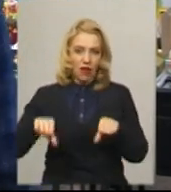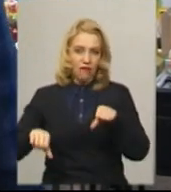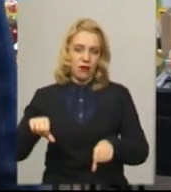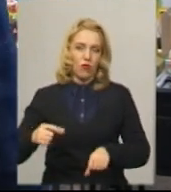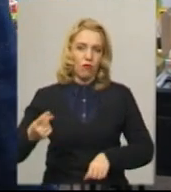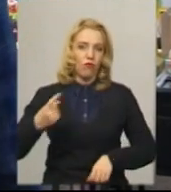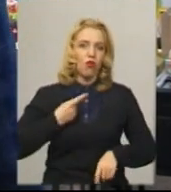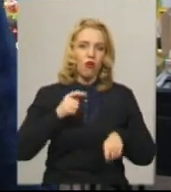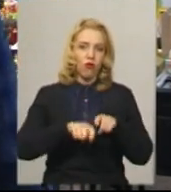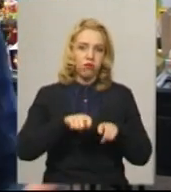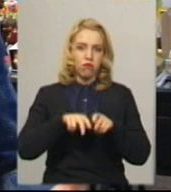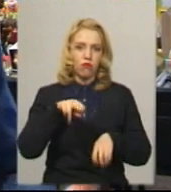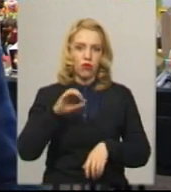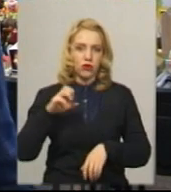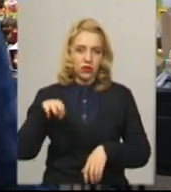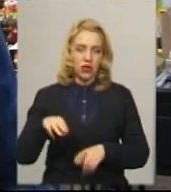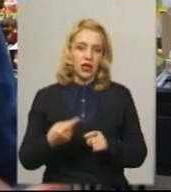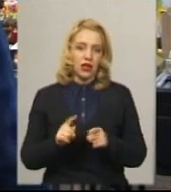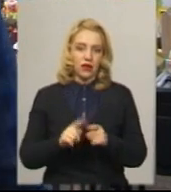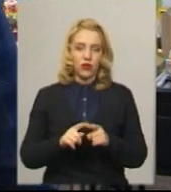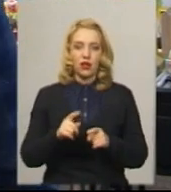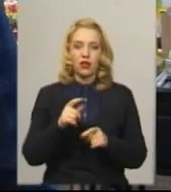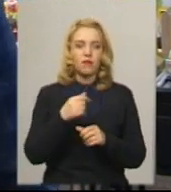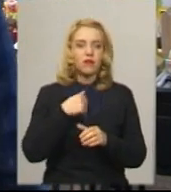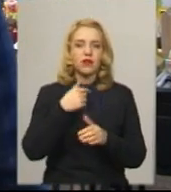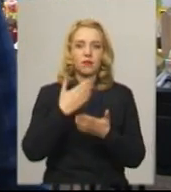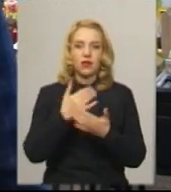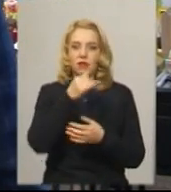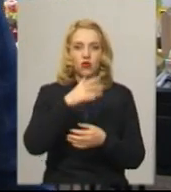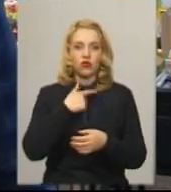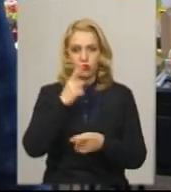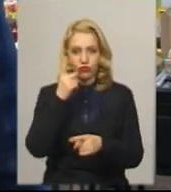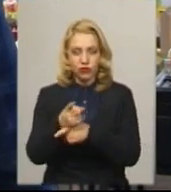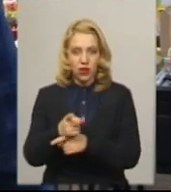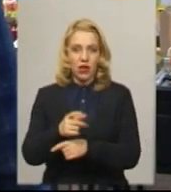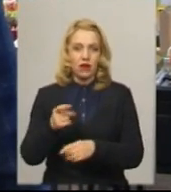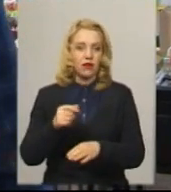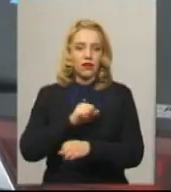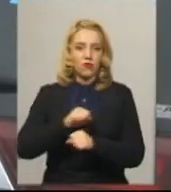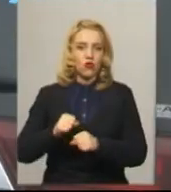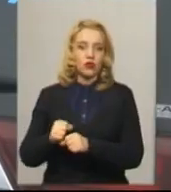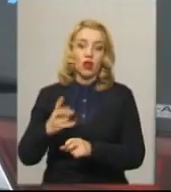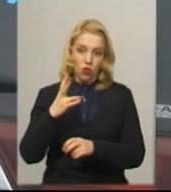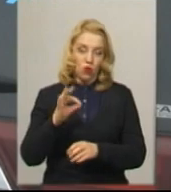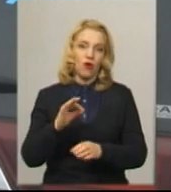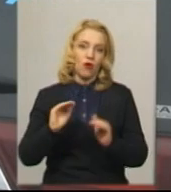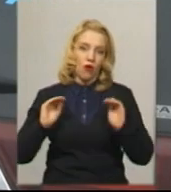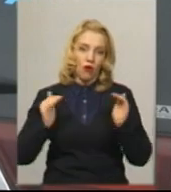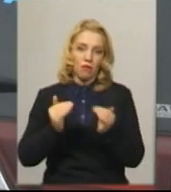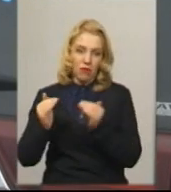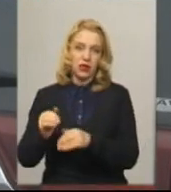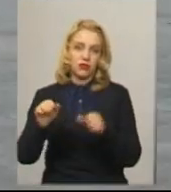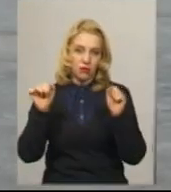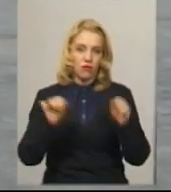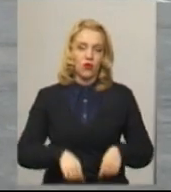Блокпости не можуть, скажімо, втримати людину чи не пустити її в місто, але блокпости будуть це обмежувати. Леся Боровець, Тетяна